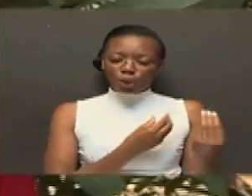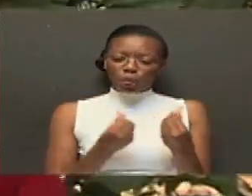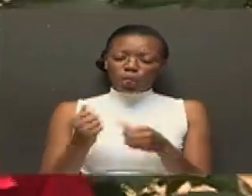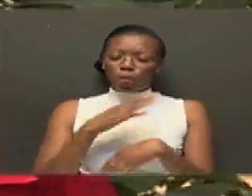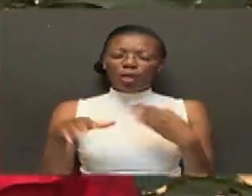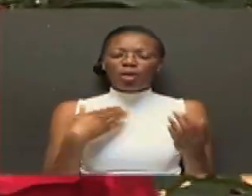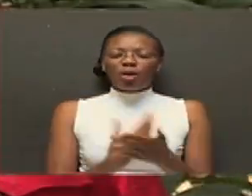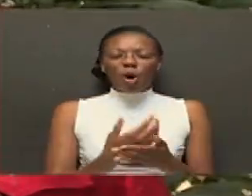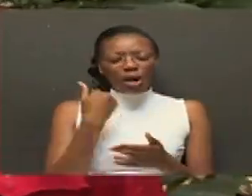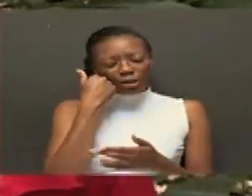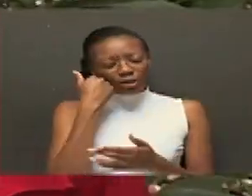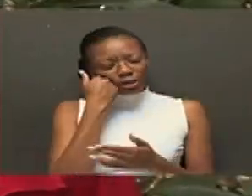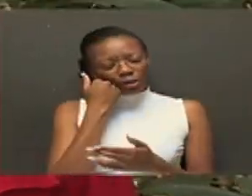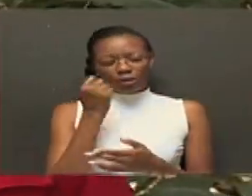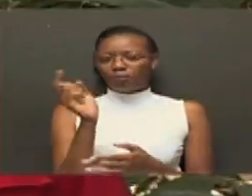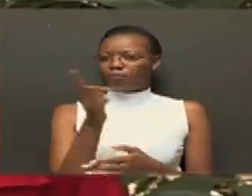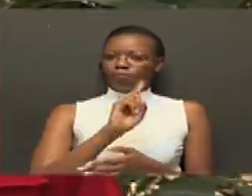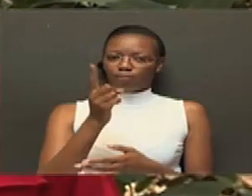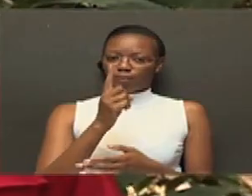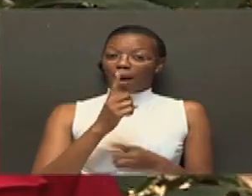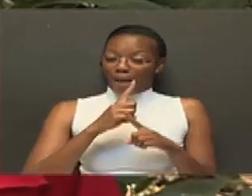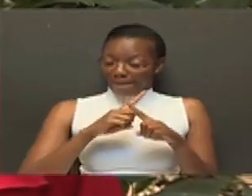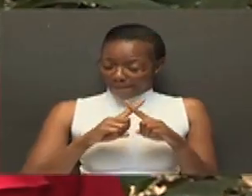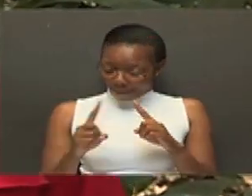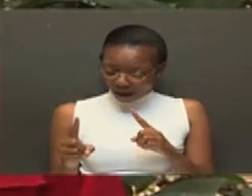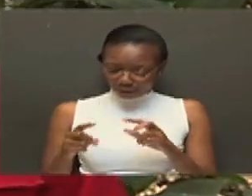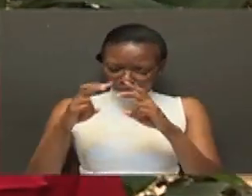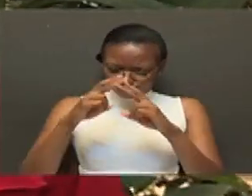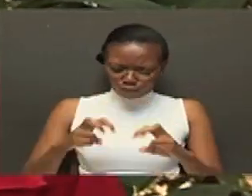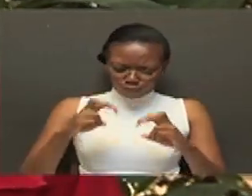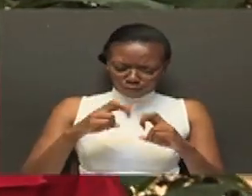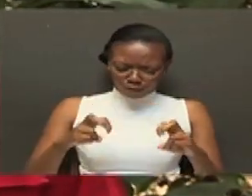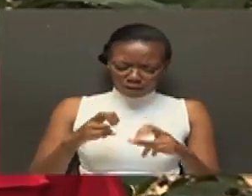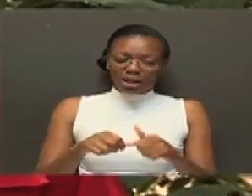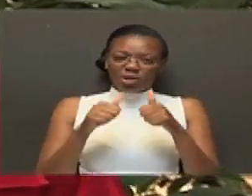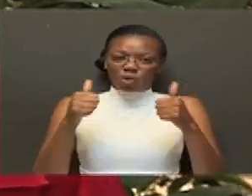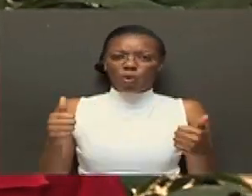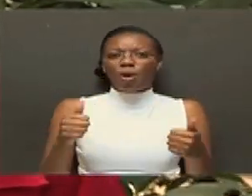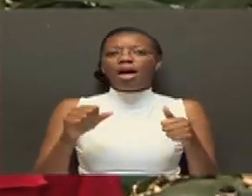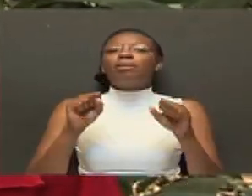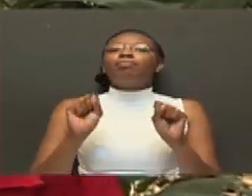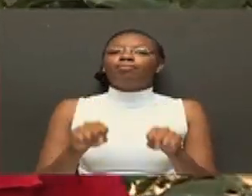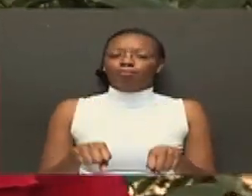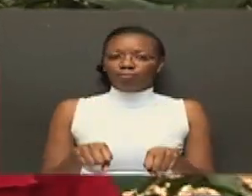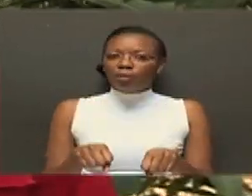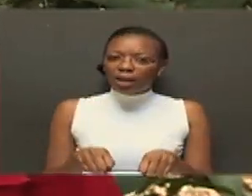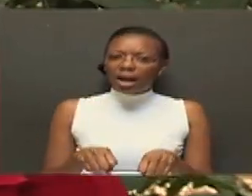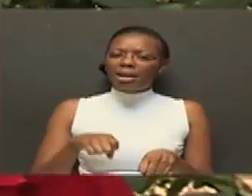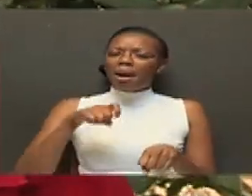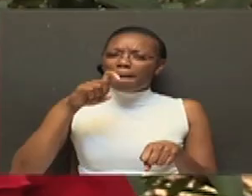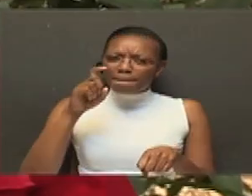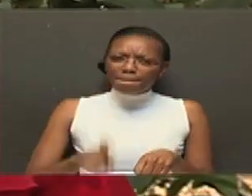akuna mtimoja, unaeza sema, ati naeza tibu magonjwa yote. Lakini ukiwa na combination,